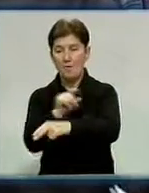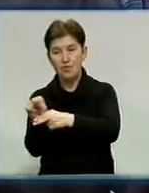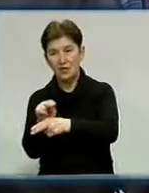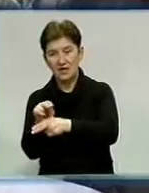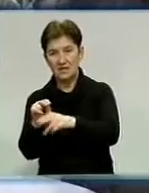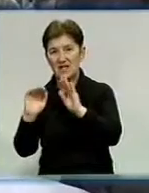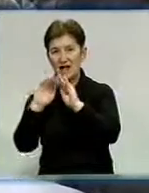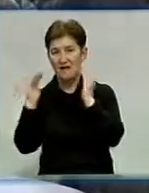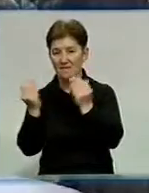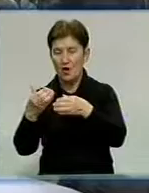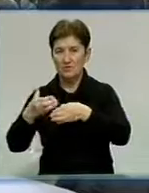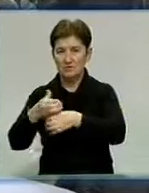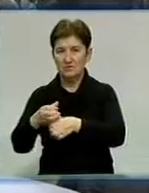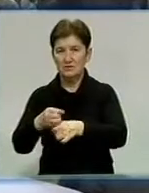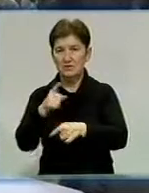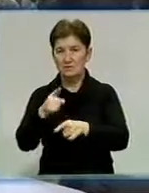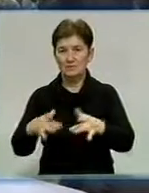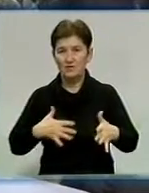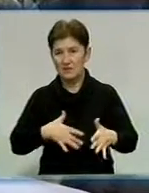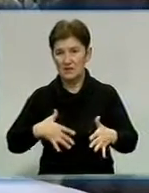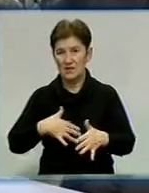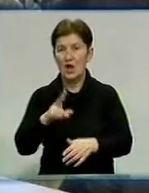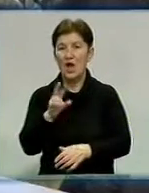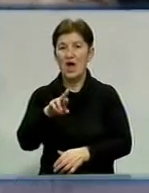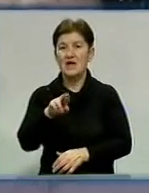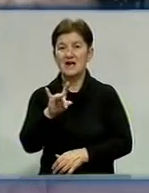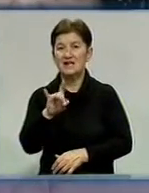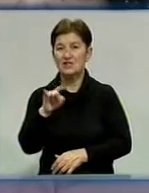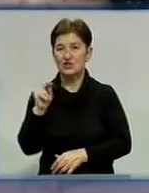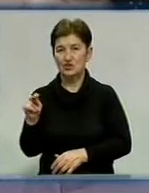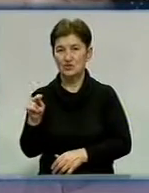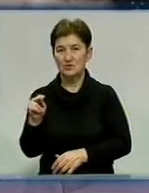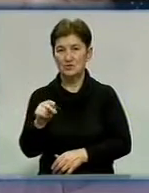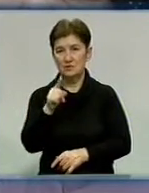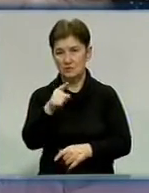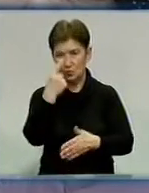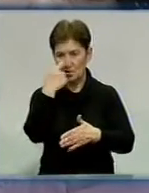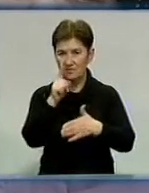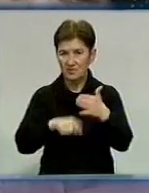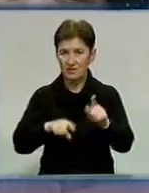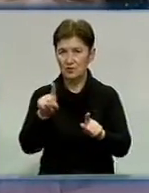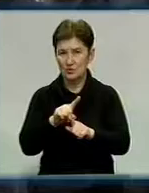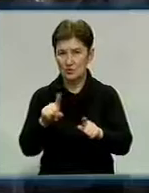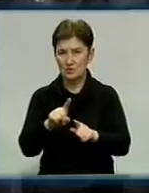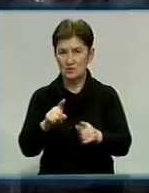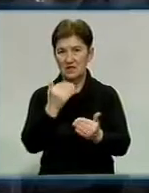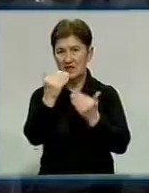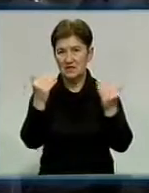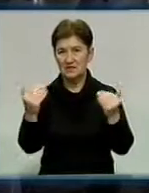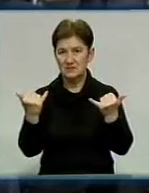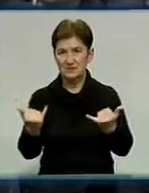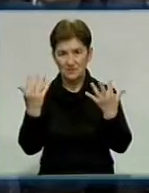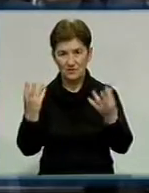в амбулаторію. Розділяє тривогу колег і нардеп Костянтин Яринч. Я абсолютно вірений, що якщо вас на сьогоднішній день